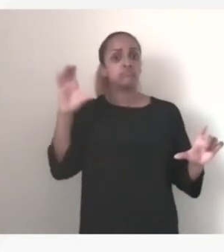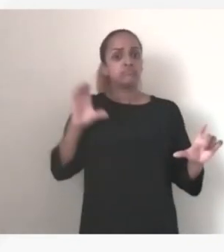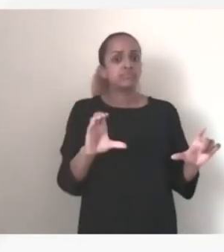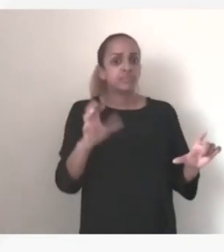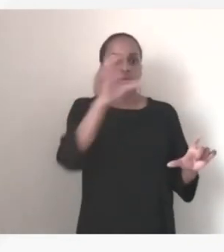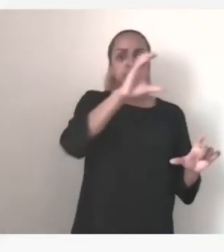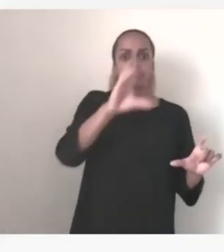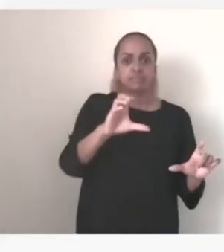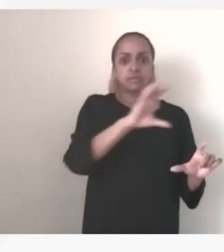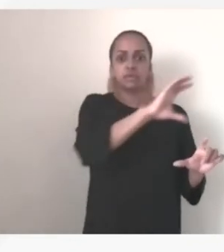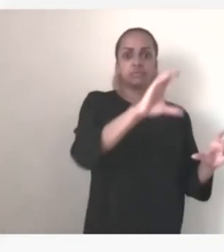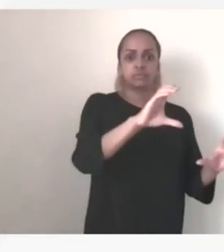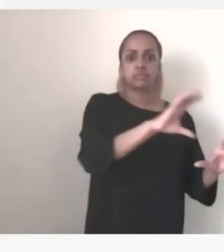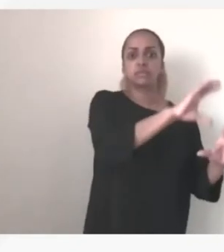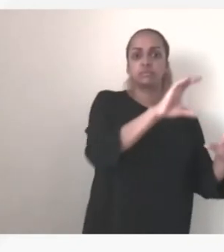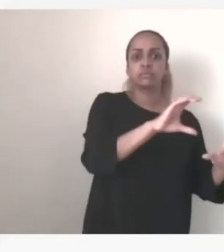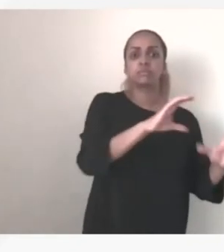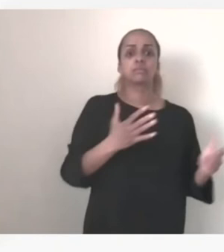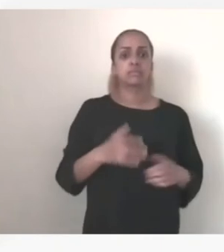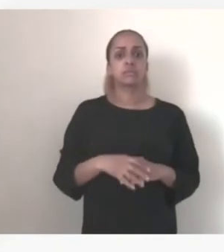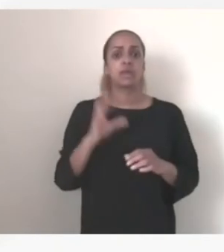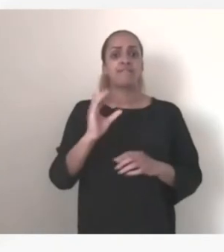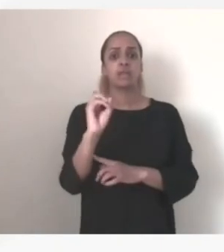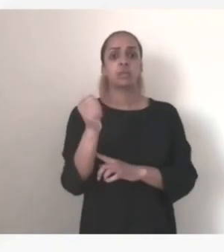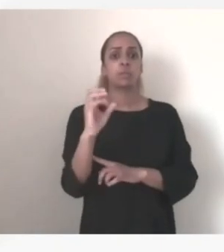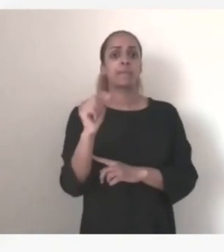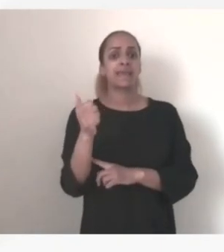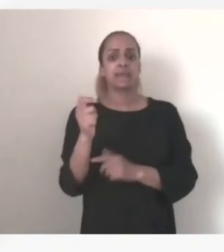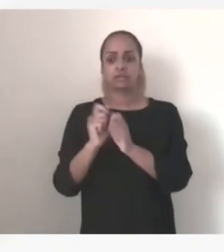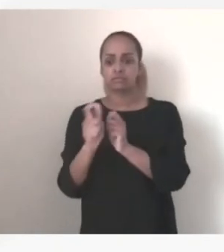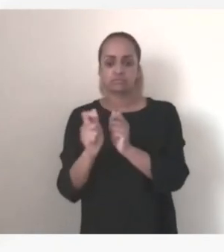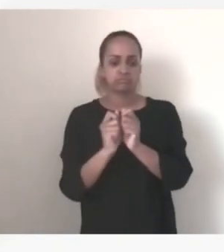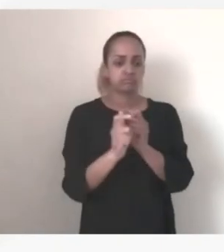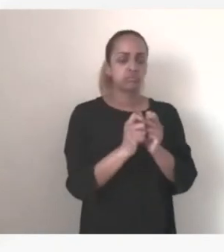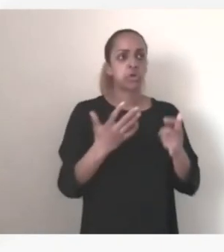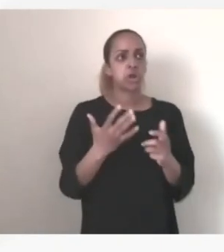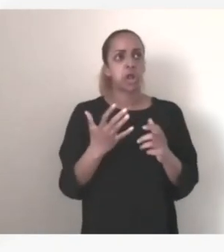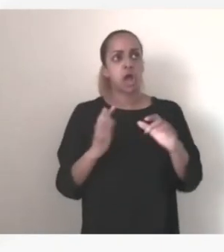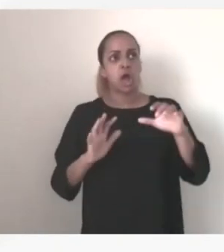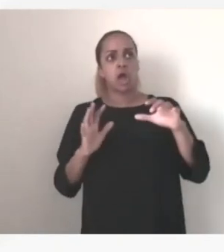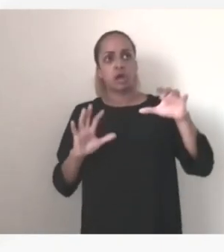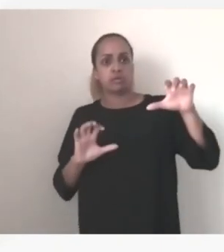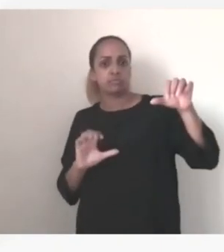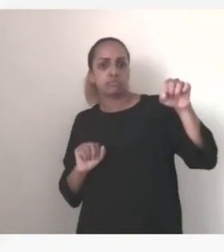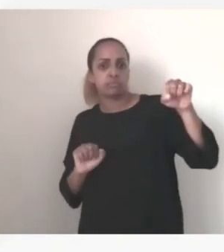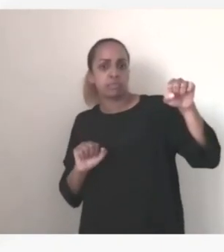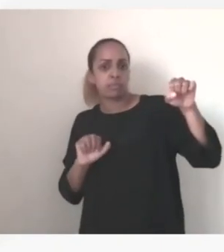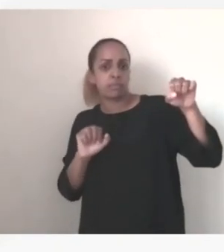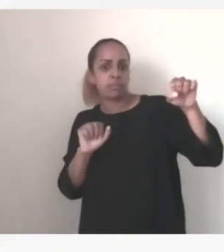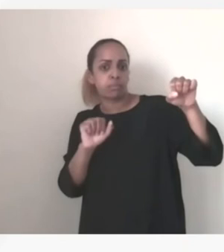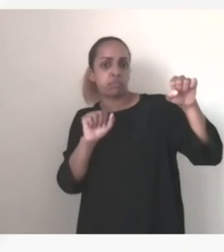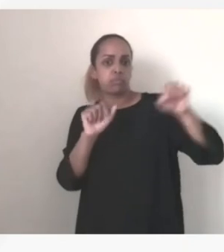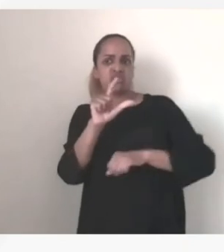des investissements dans le numérique on est maintenant plutôt à 29 ou 30% donc on est on a chaque pays a des projets